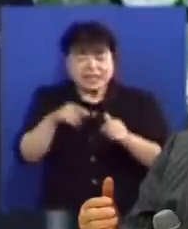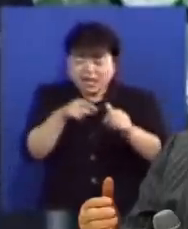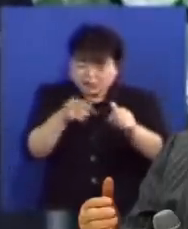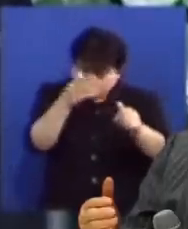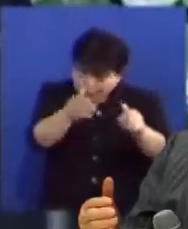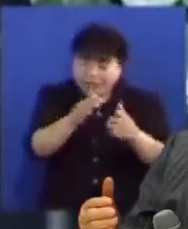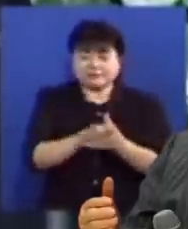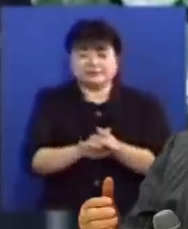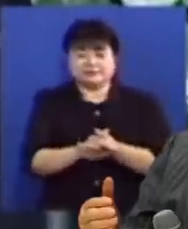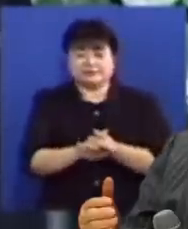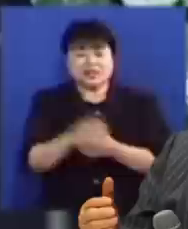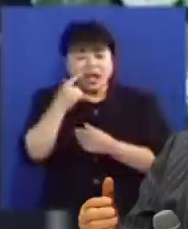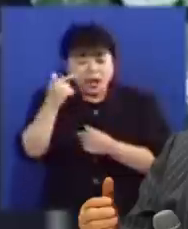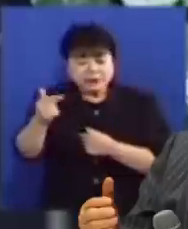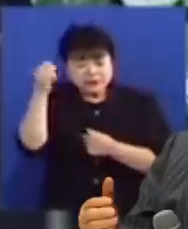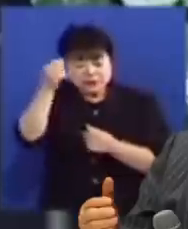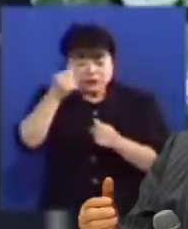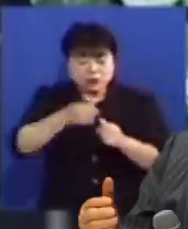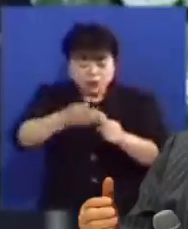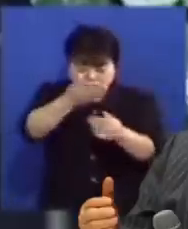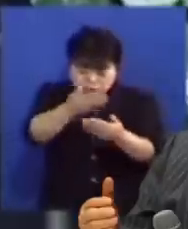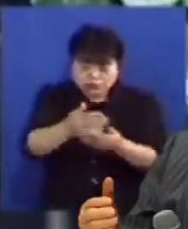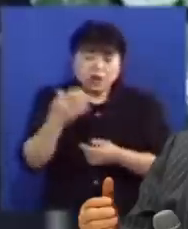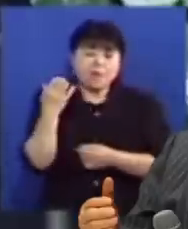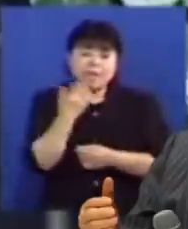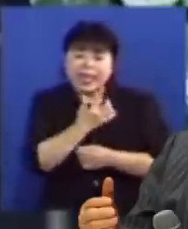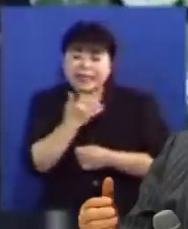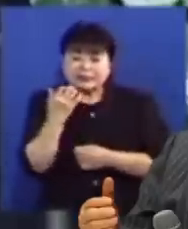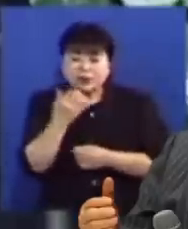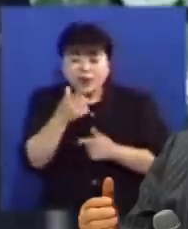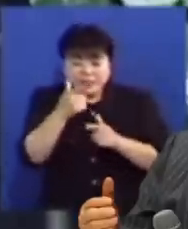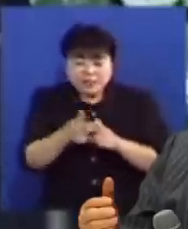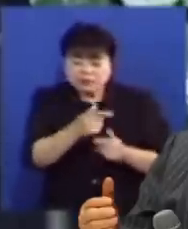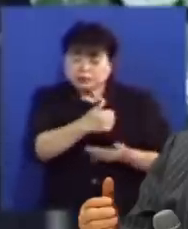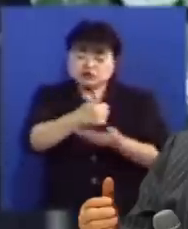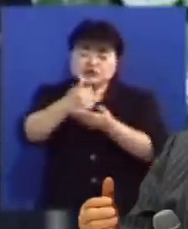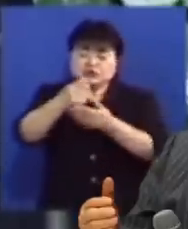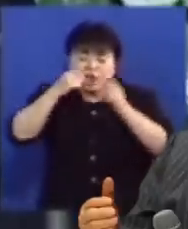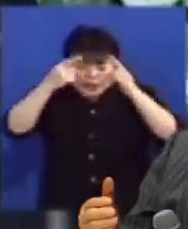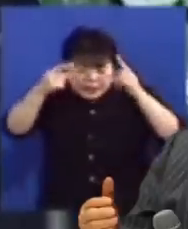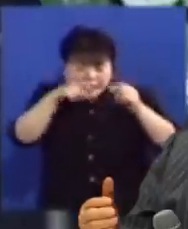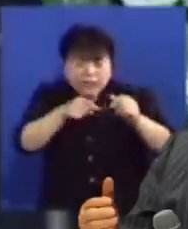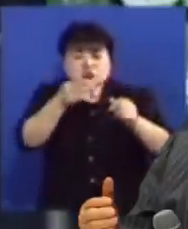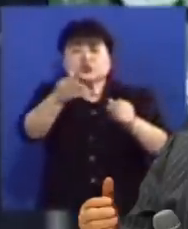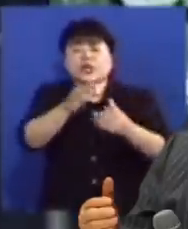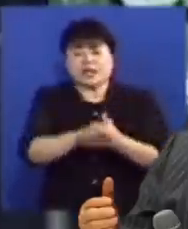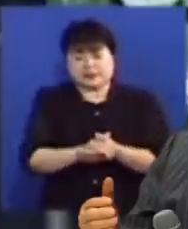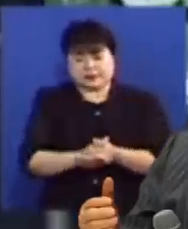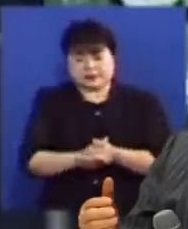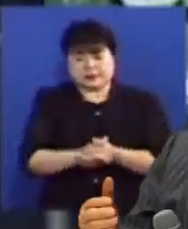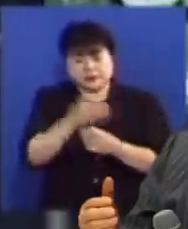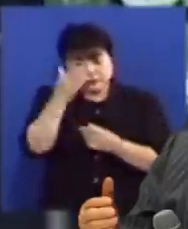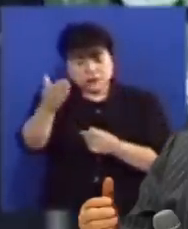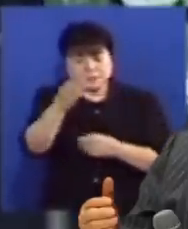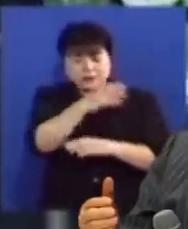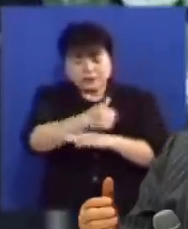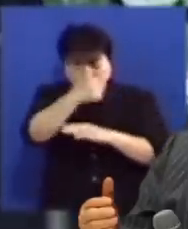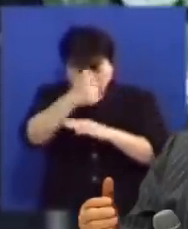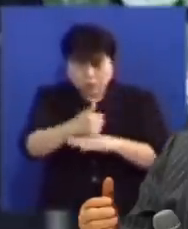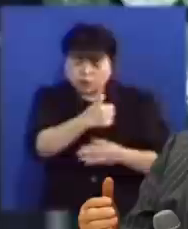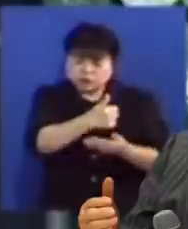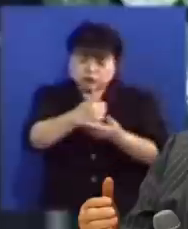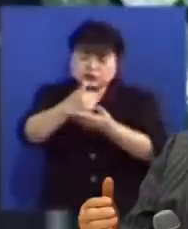알려주신다 아버지가 성령을 보내서 베드로에게 예수님이 주신 것을 깨닫게 해주신 것입니다 여러분이 그리스도가